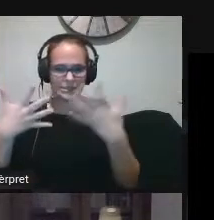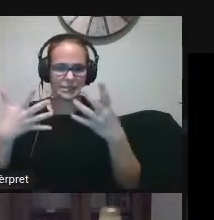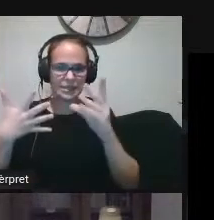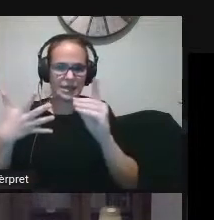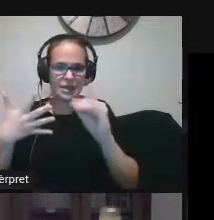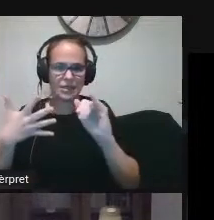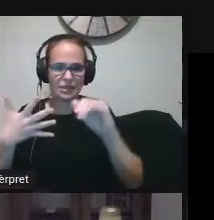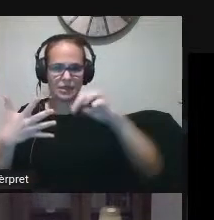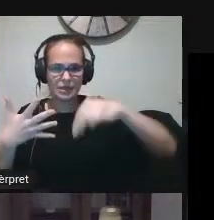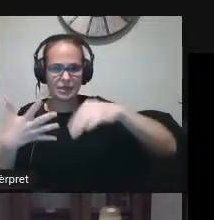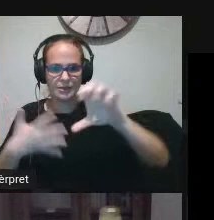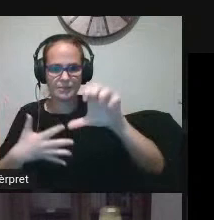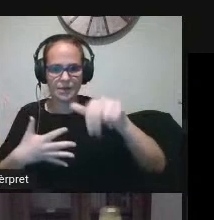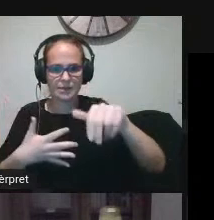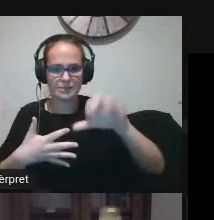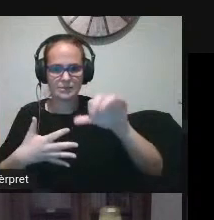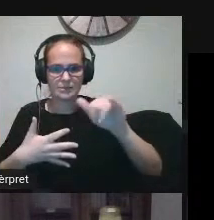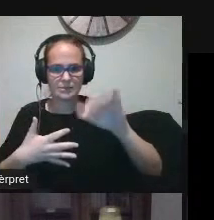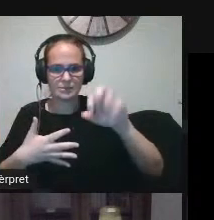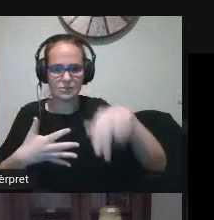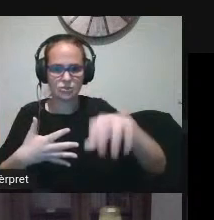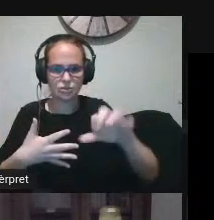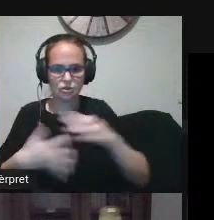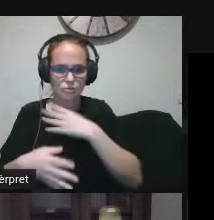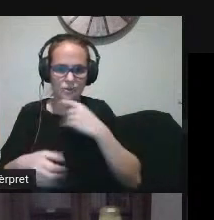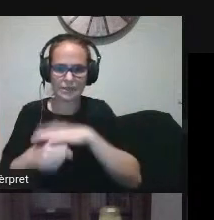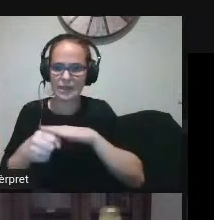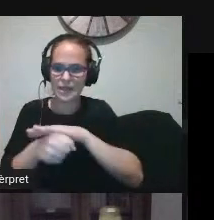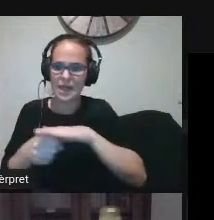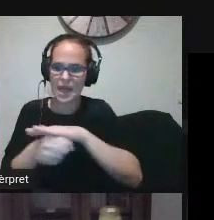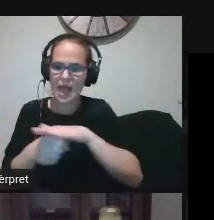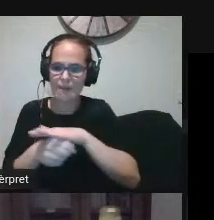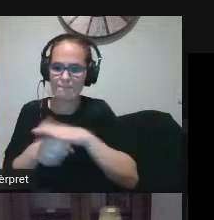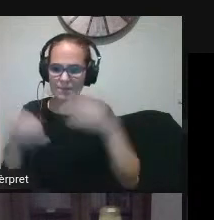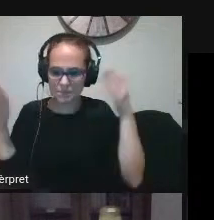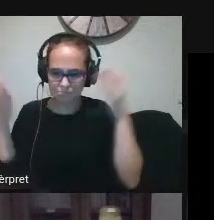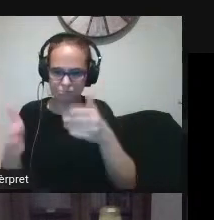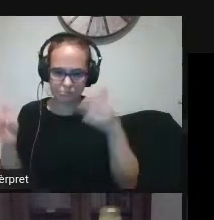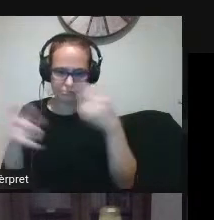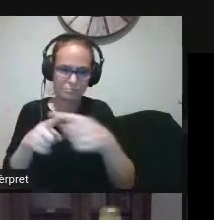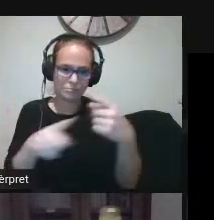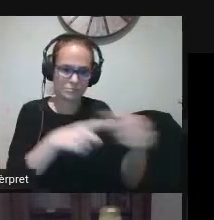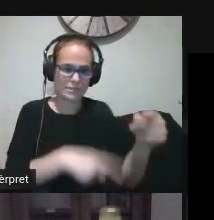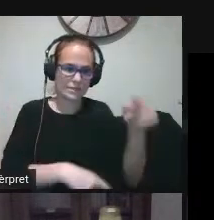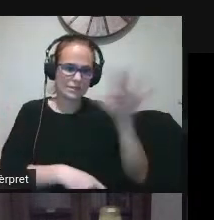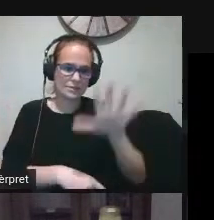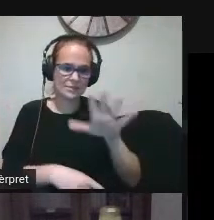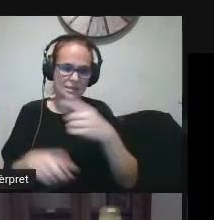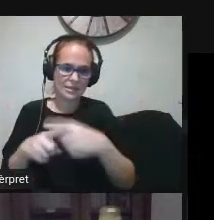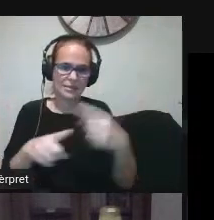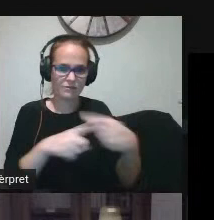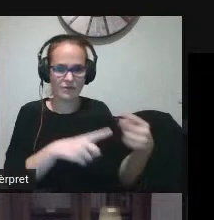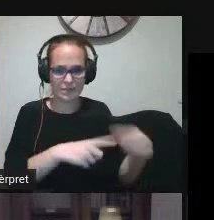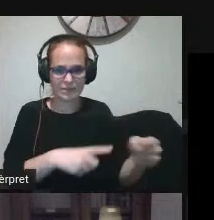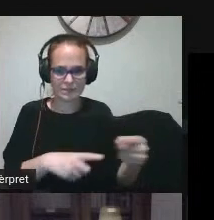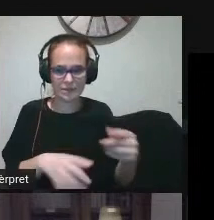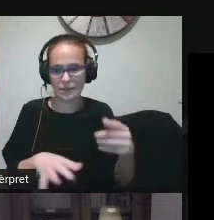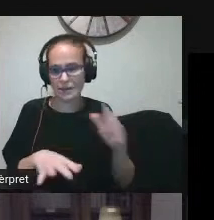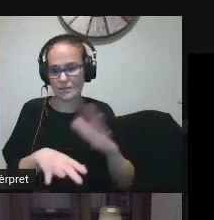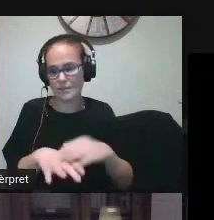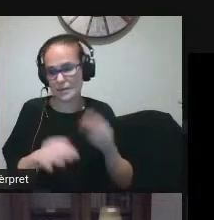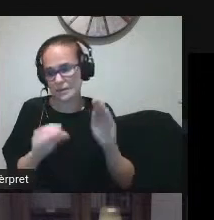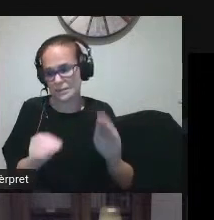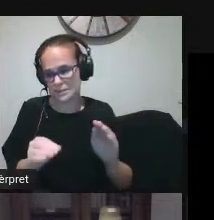ventall d'actuacions i dels àmbits metodològics que els docents doncs tenen el seu